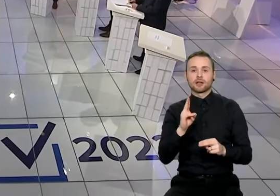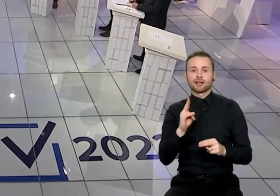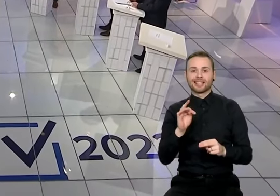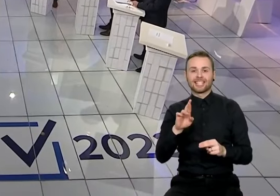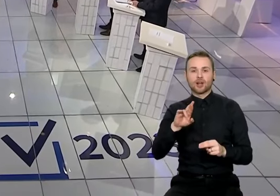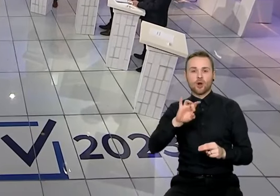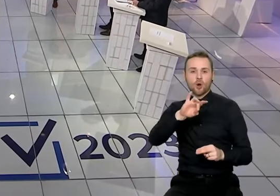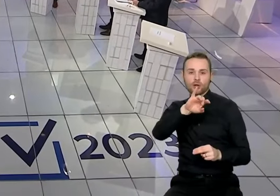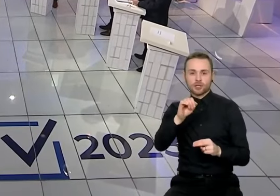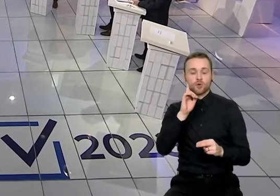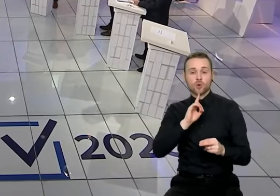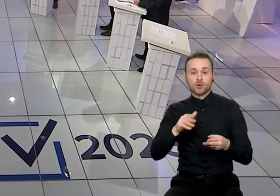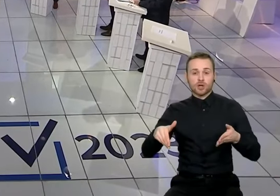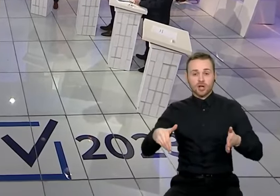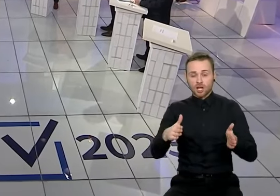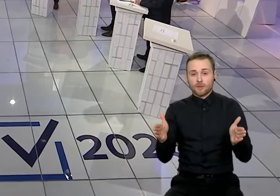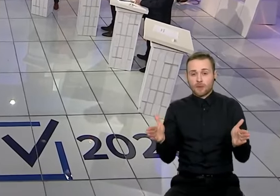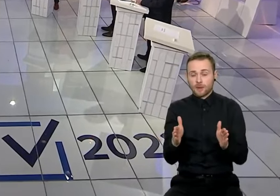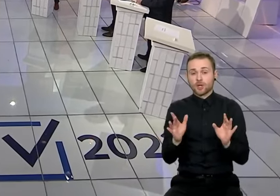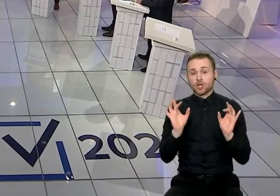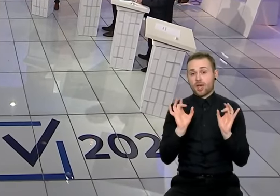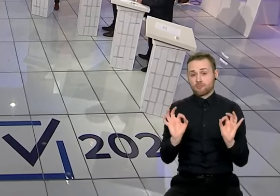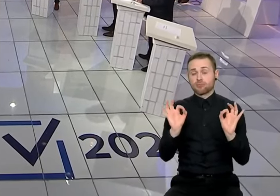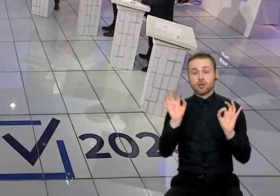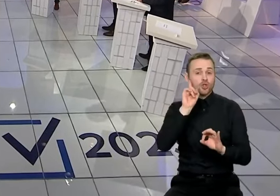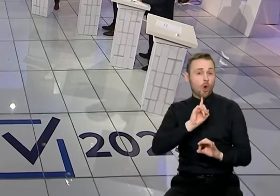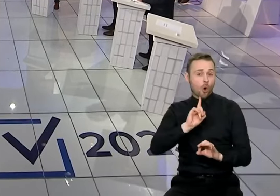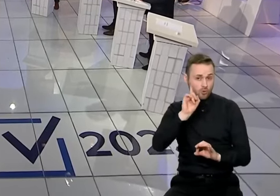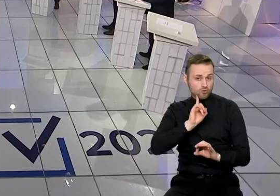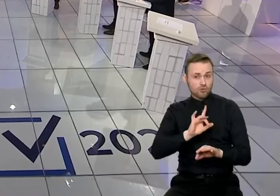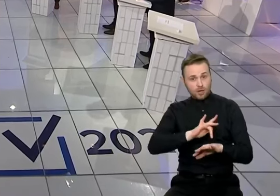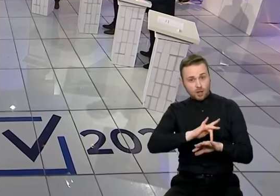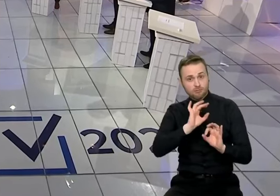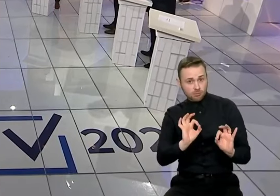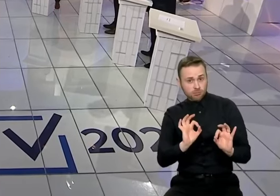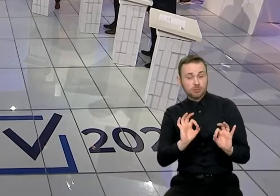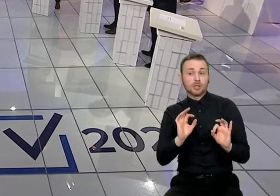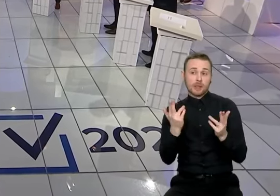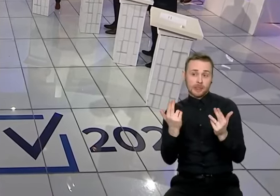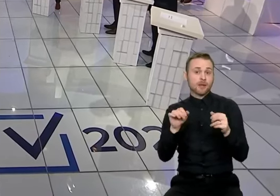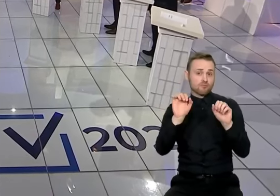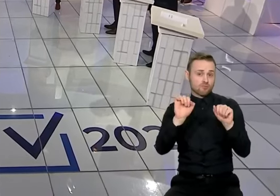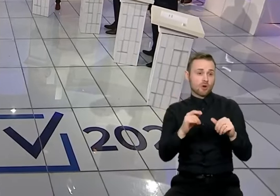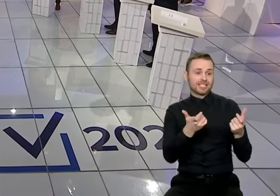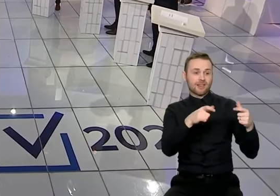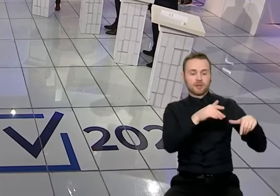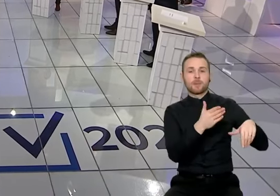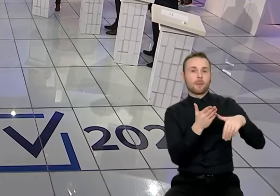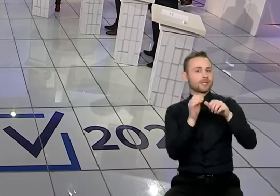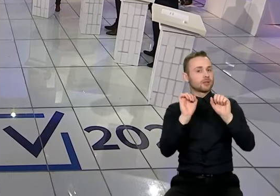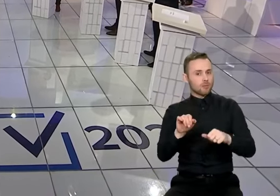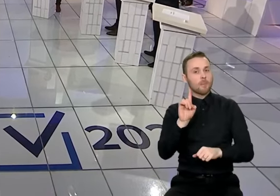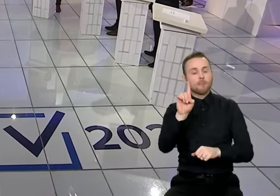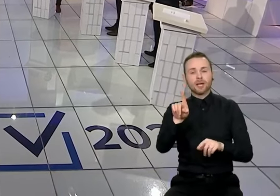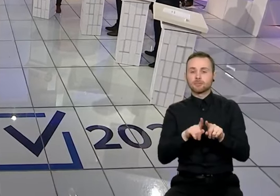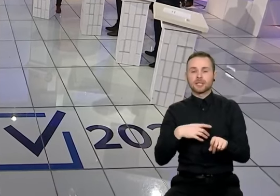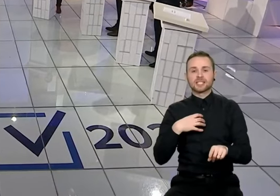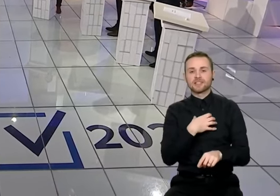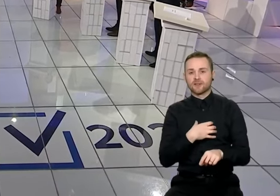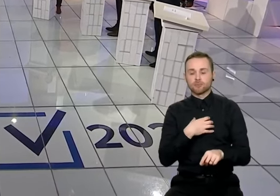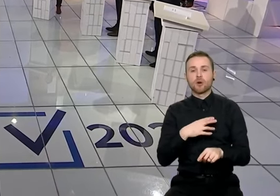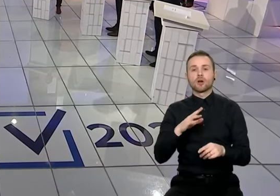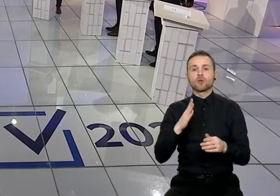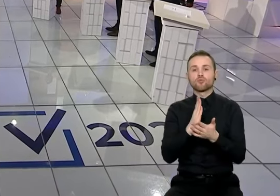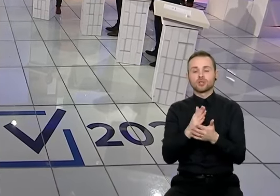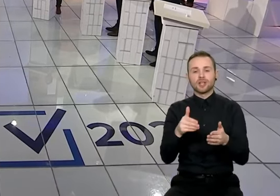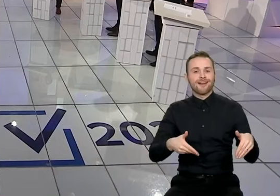nori padaryti jaukesnę, jie tai gali daryti ir savaldybė turi padėti. Tačiau be abejo, mes turime žiūrėti, kad tai būtų būtent kvartalinę